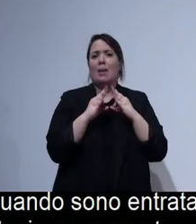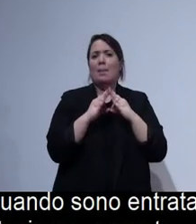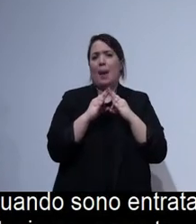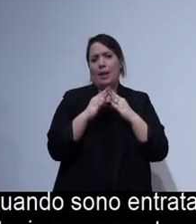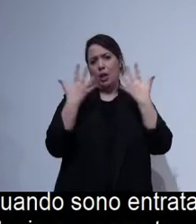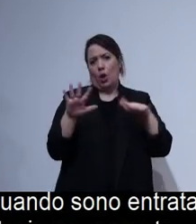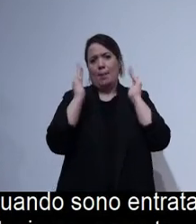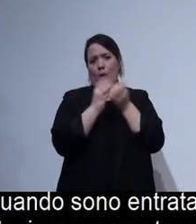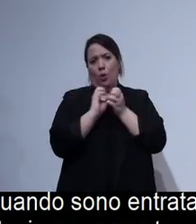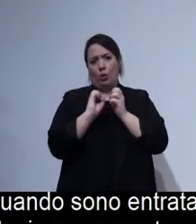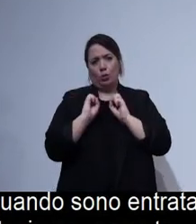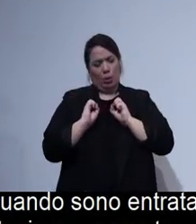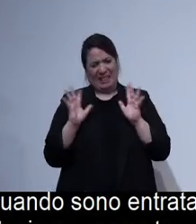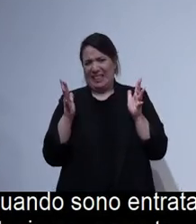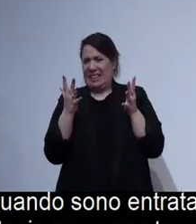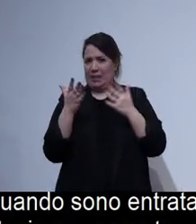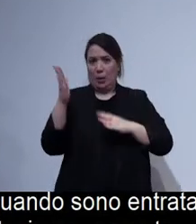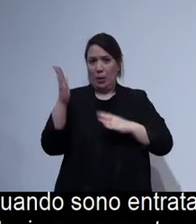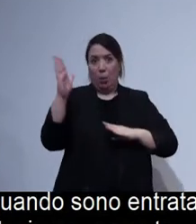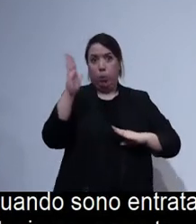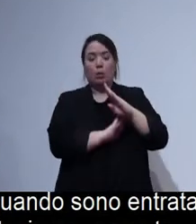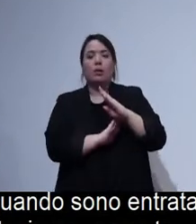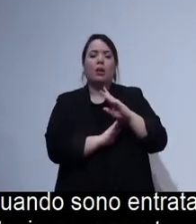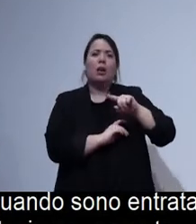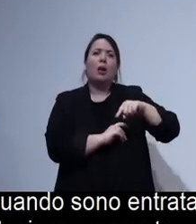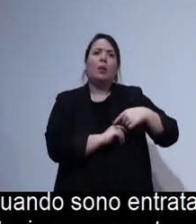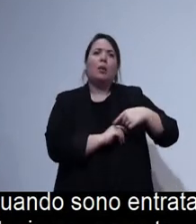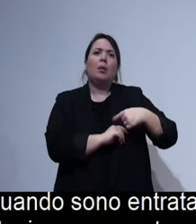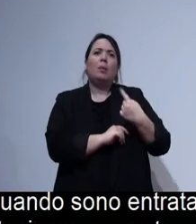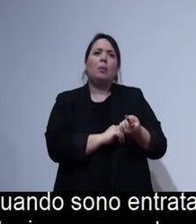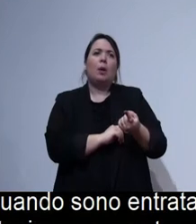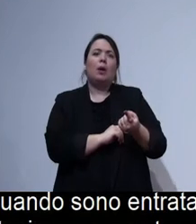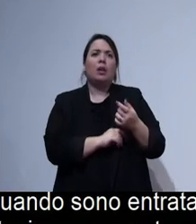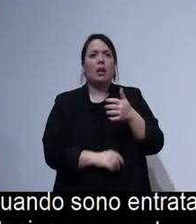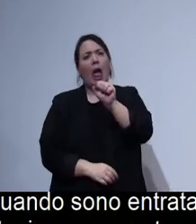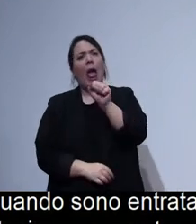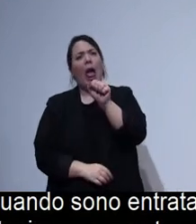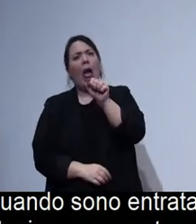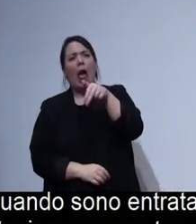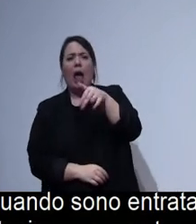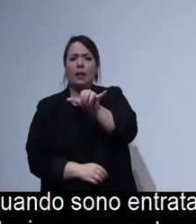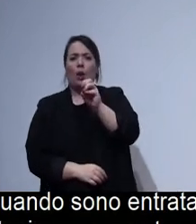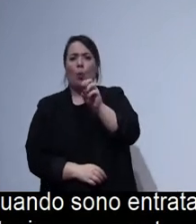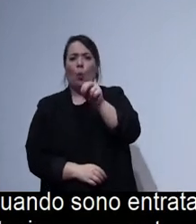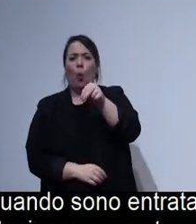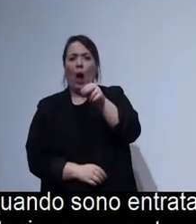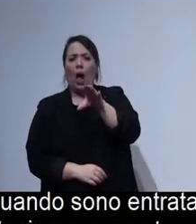rapidissima. Dopo un po' ci siamo accorti che era sull'anyone, che iniziavamo ad avere qualche